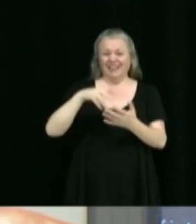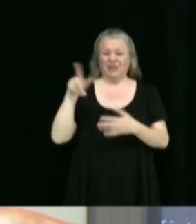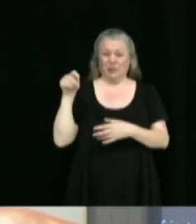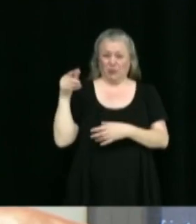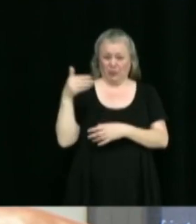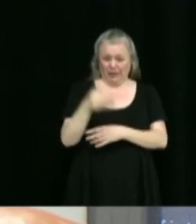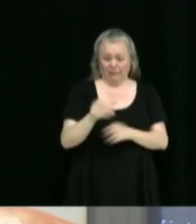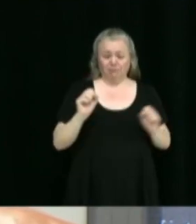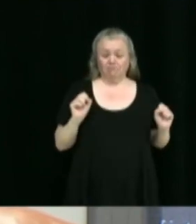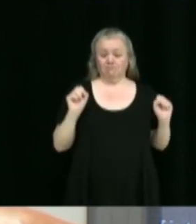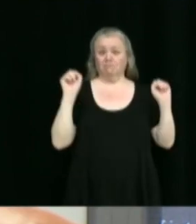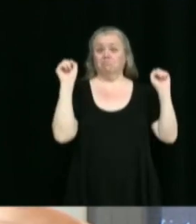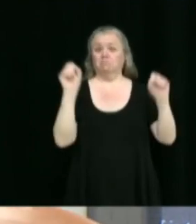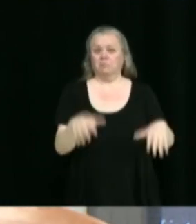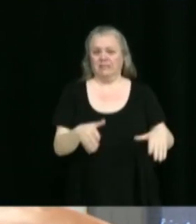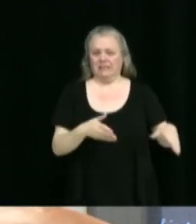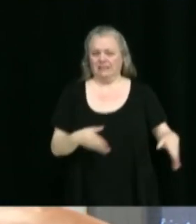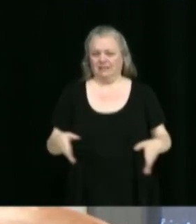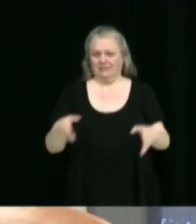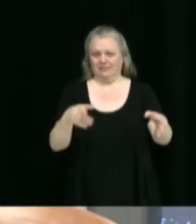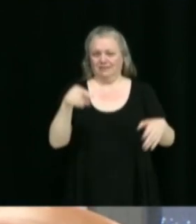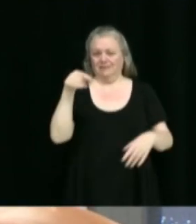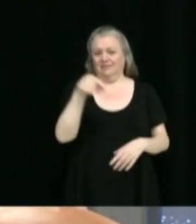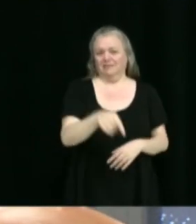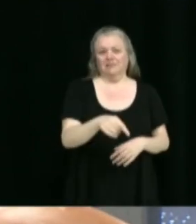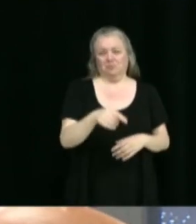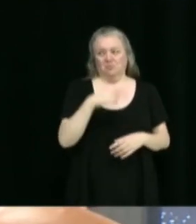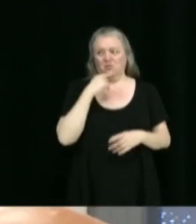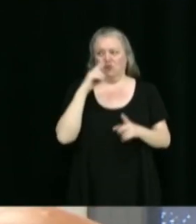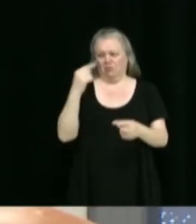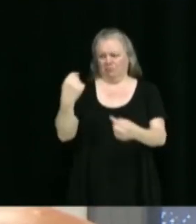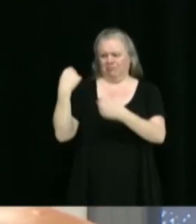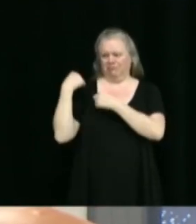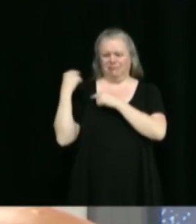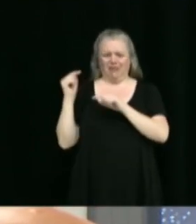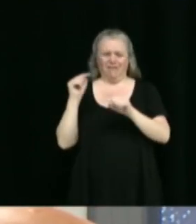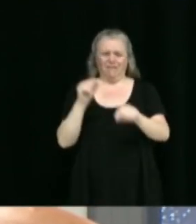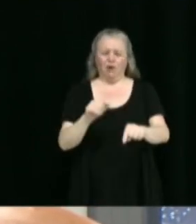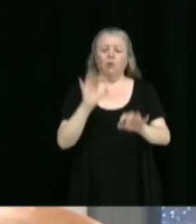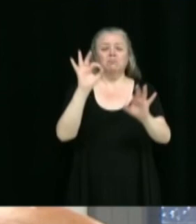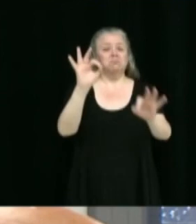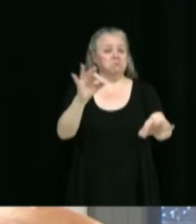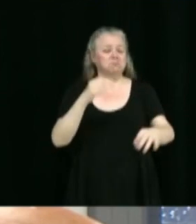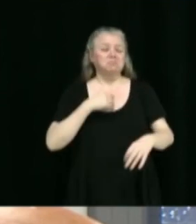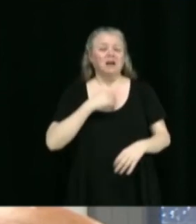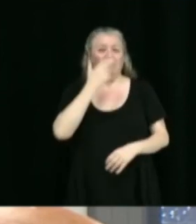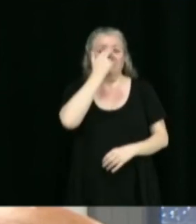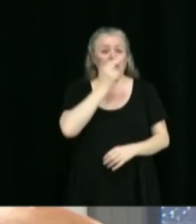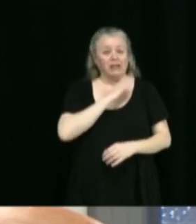de ces deux journées-là pour y avoir été au cours des dernières années. C'est un petit bassin d'initiation pour les enfants